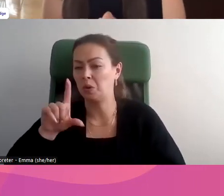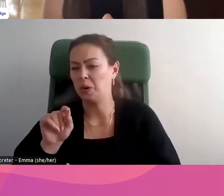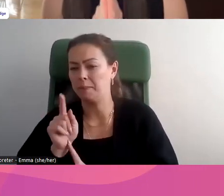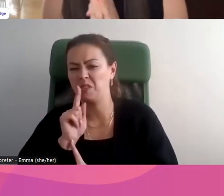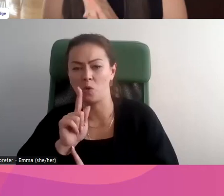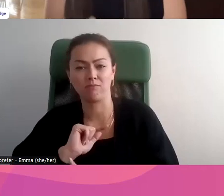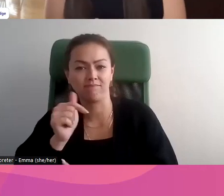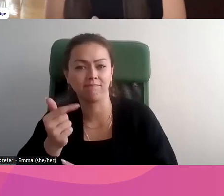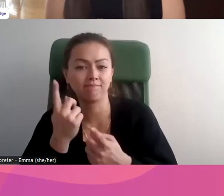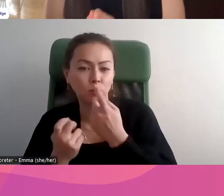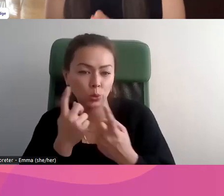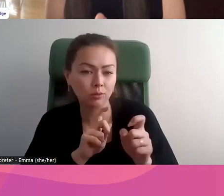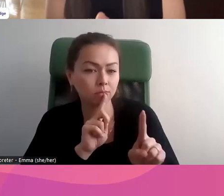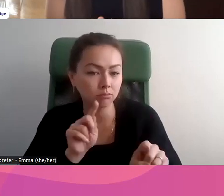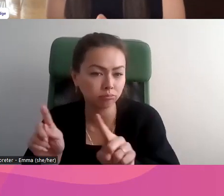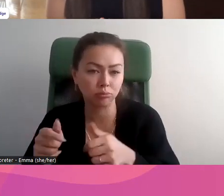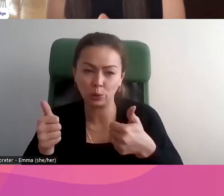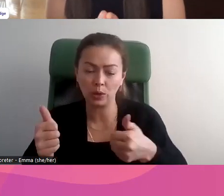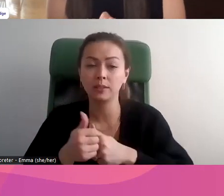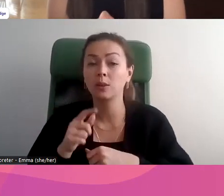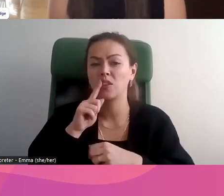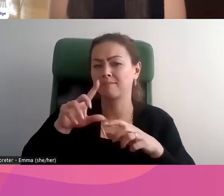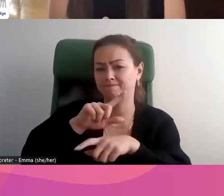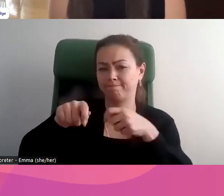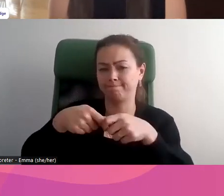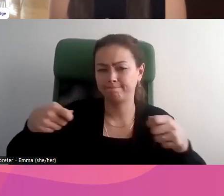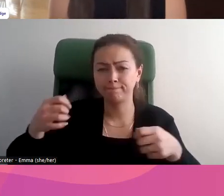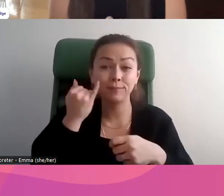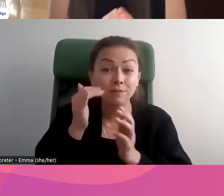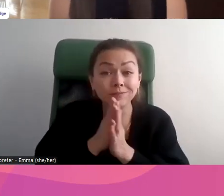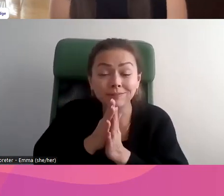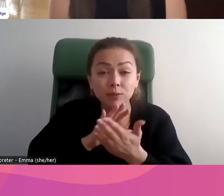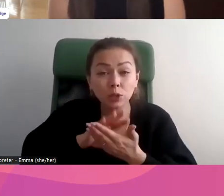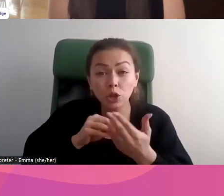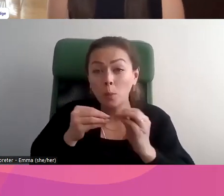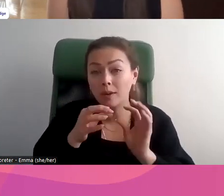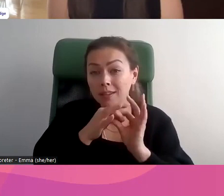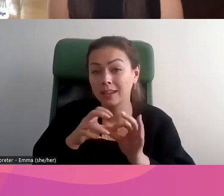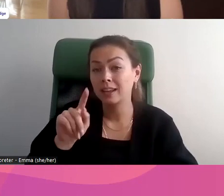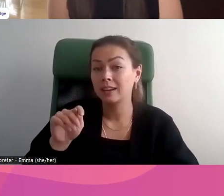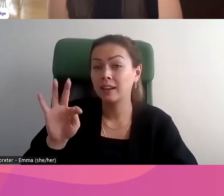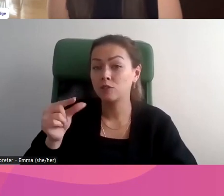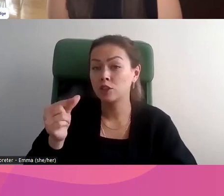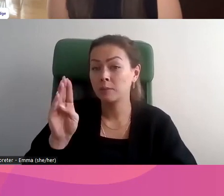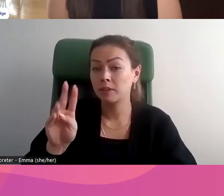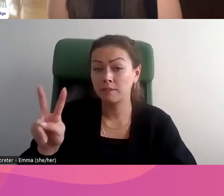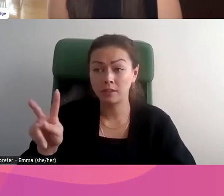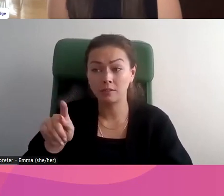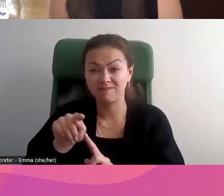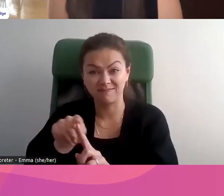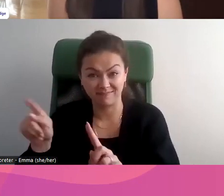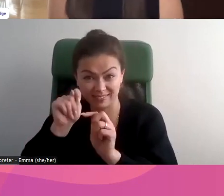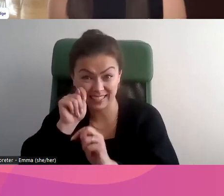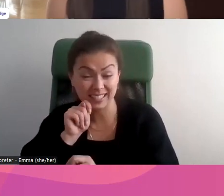Bon, on aura 20 minutes pour les questions. Alors, pour conclure, si vous voulez en savoir plus sur la violence fondée sur le sexe